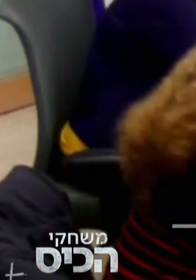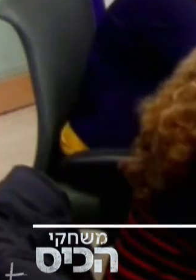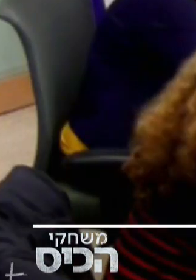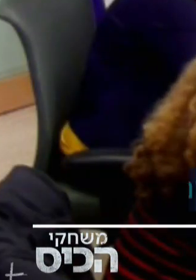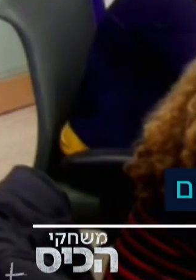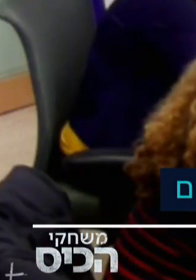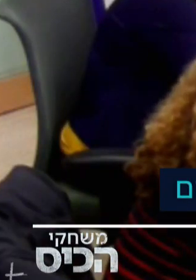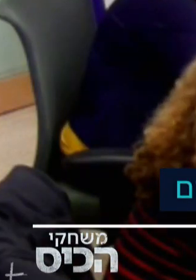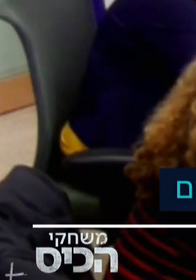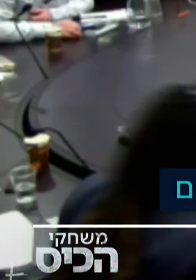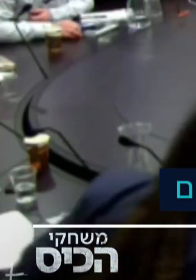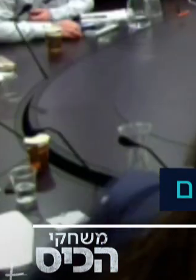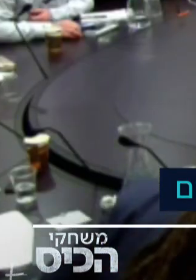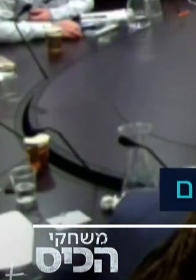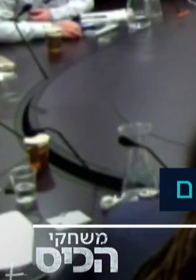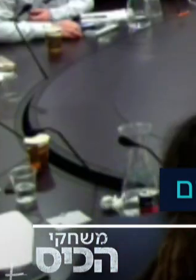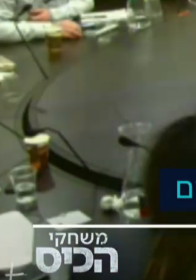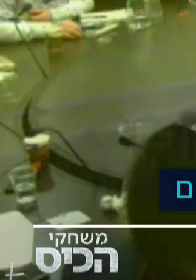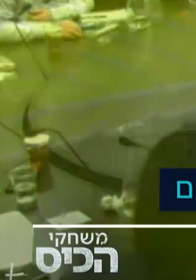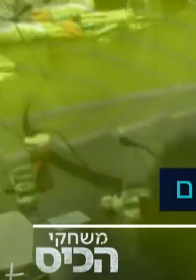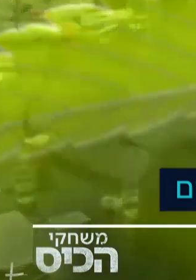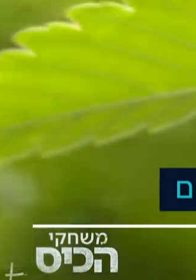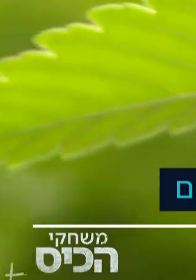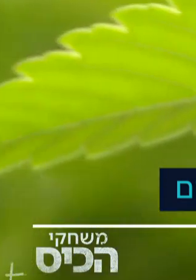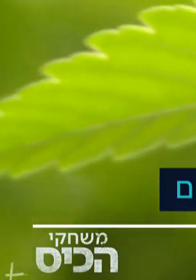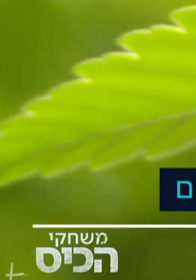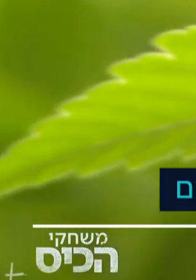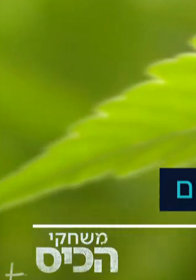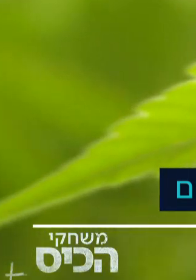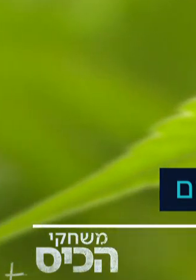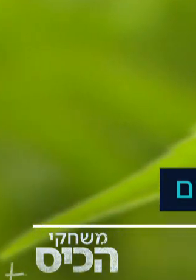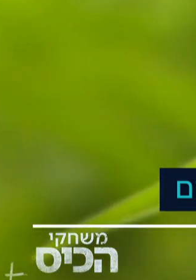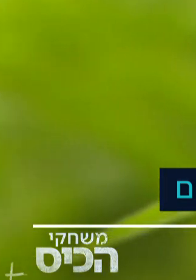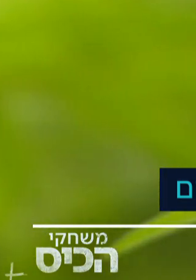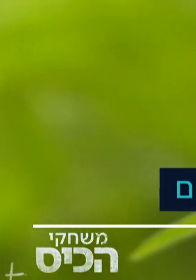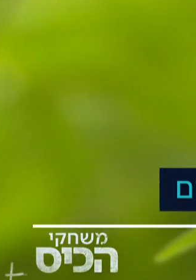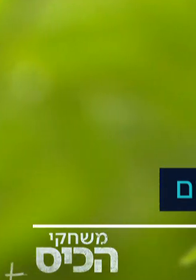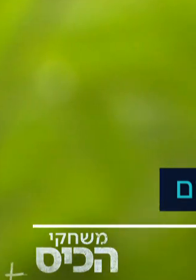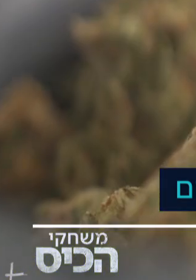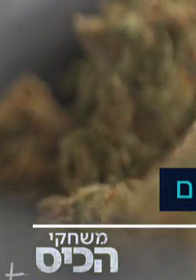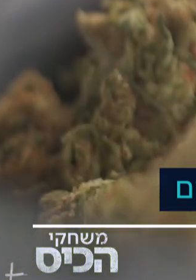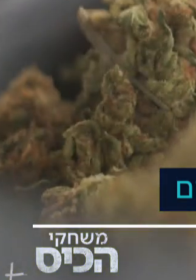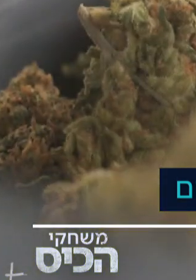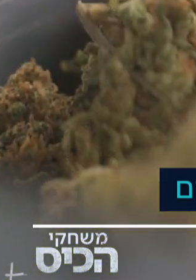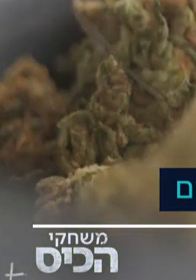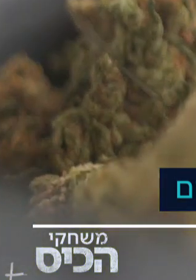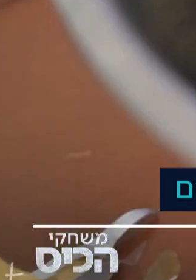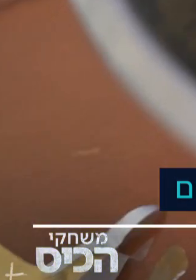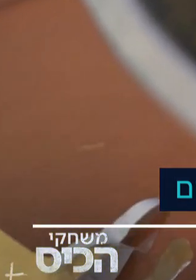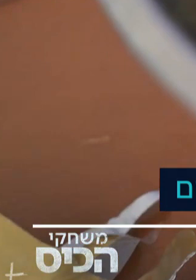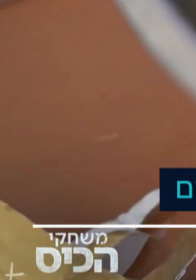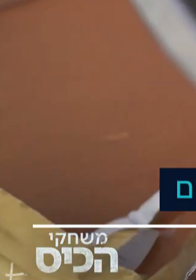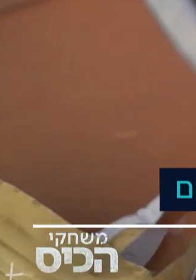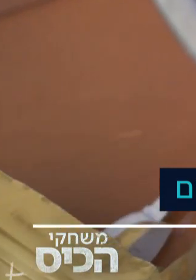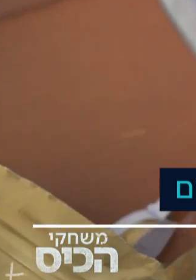צעד נוסף בדרך ללגליזציה. צוות בין משרדים ממליץ על הסדרת שוק הקנאביס בישראל. המלצות